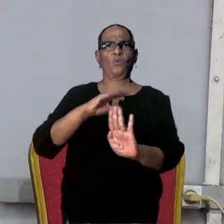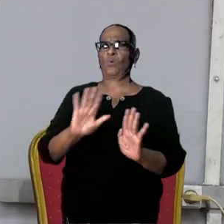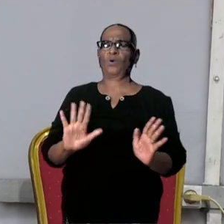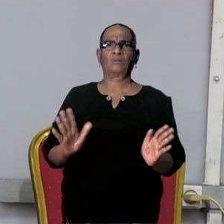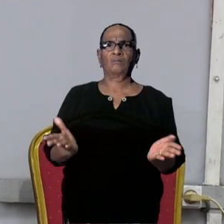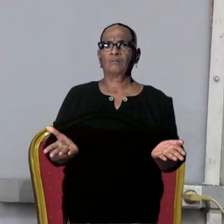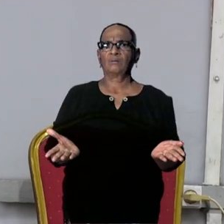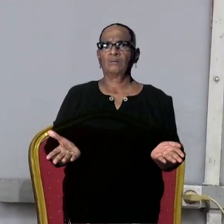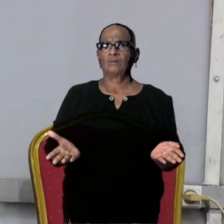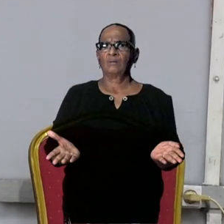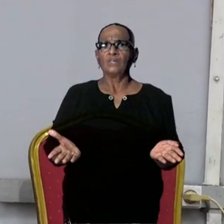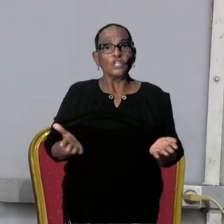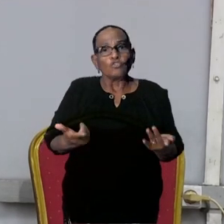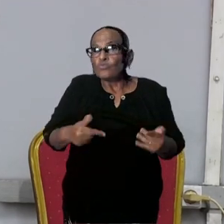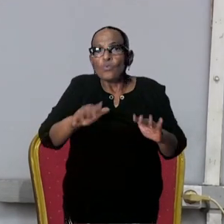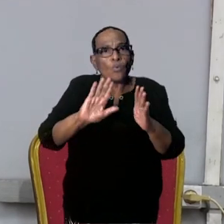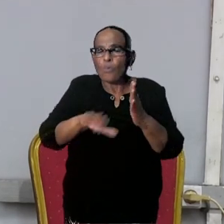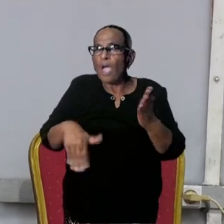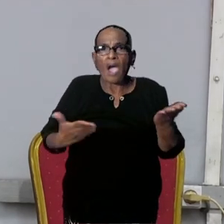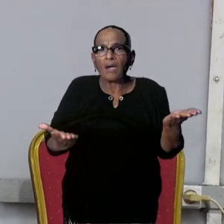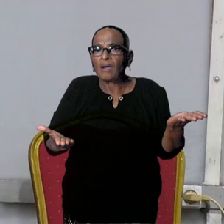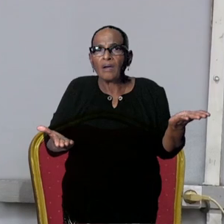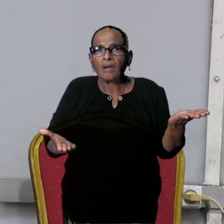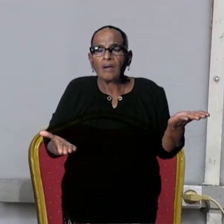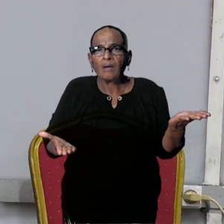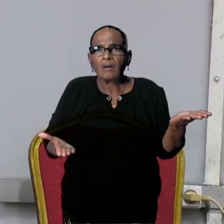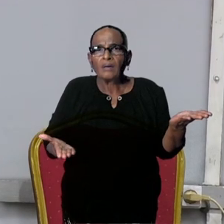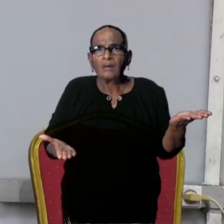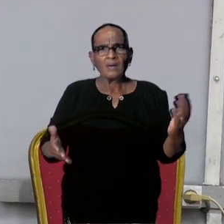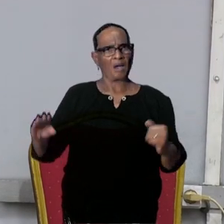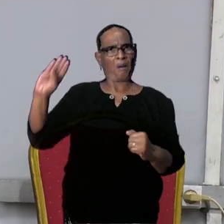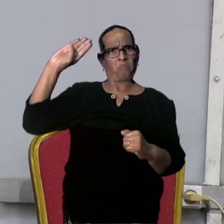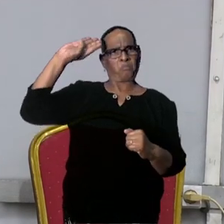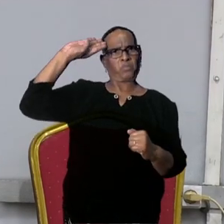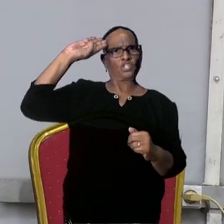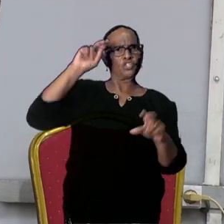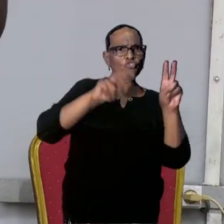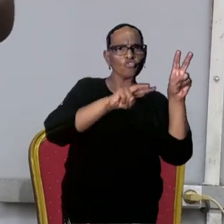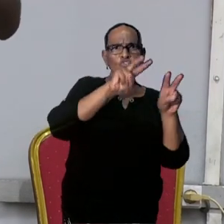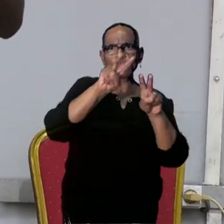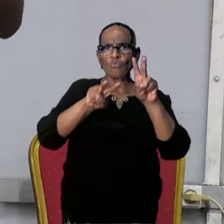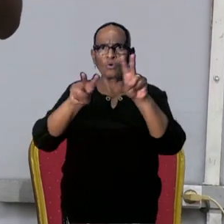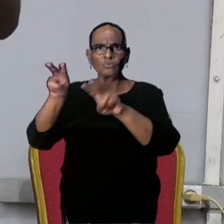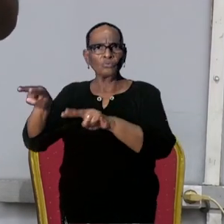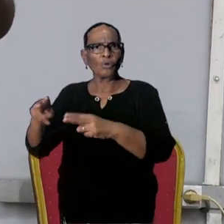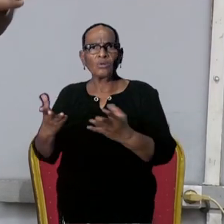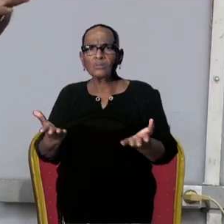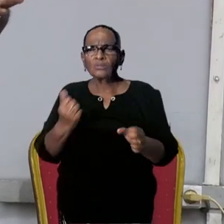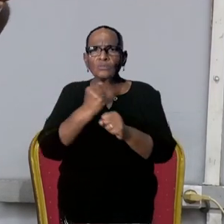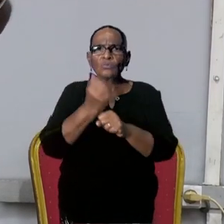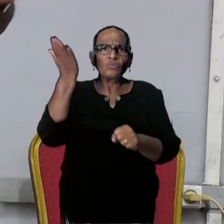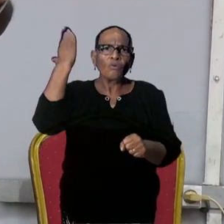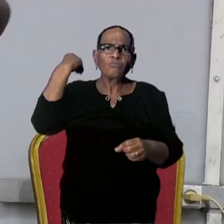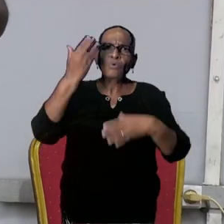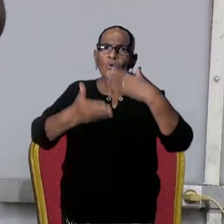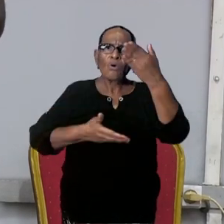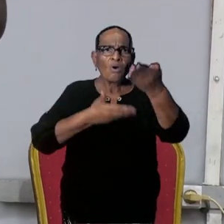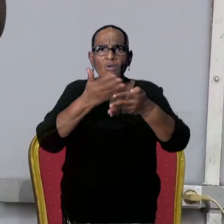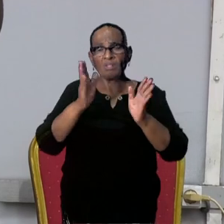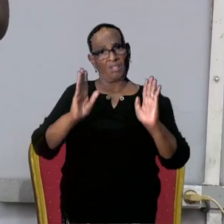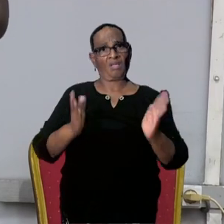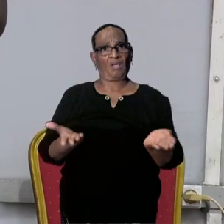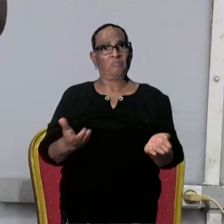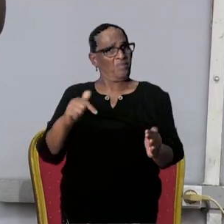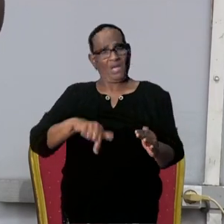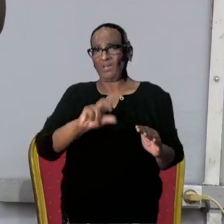manier wegkomen te vallen. De politie die zou de controle doen. Het beeld dat mijn collega schetst